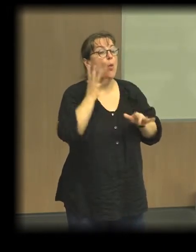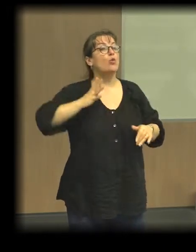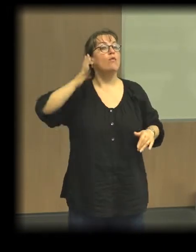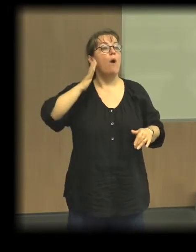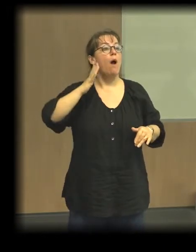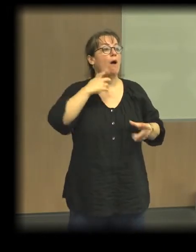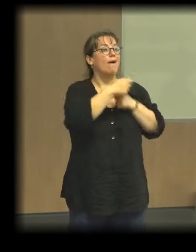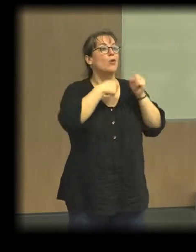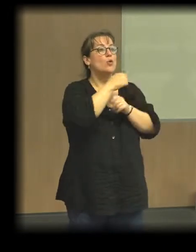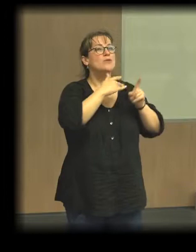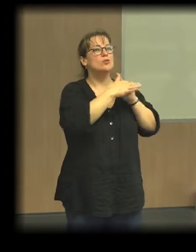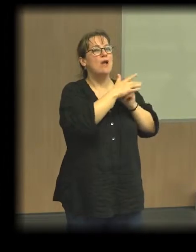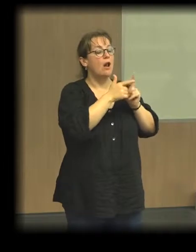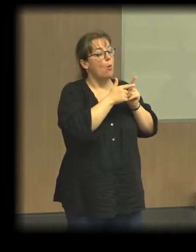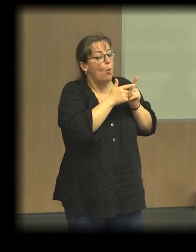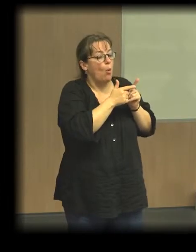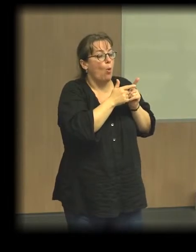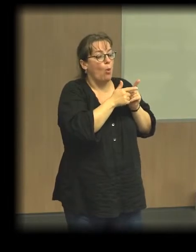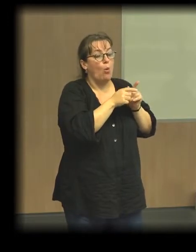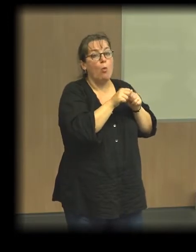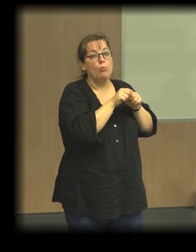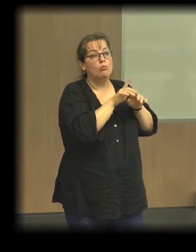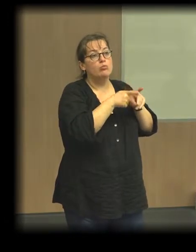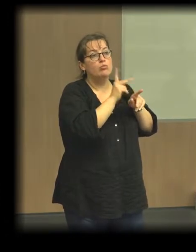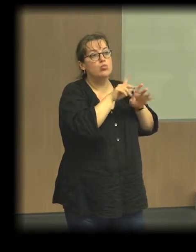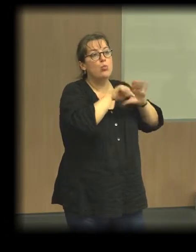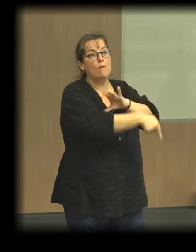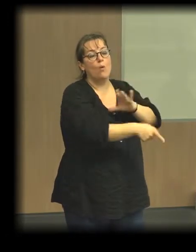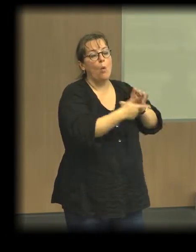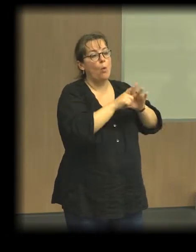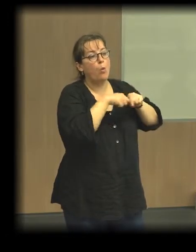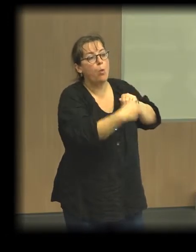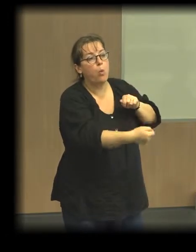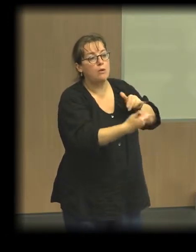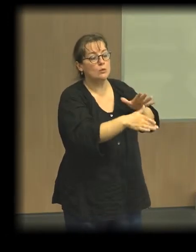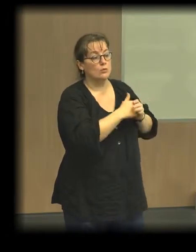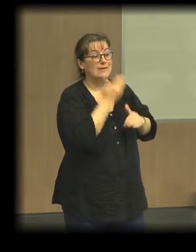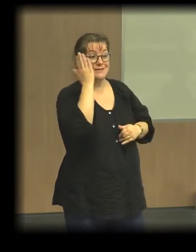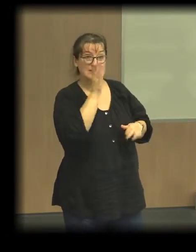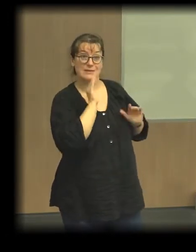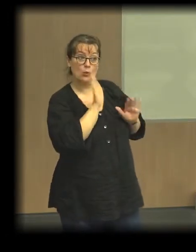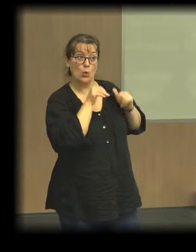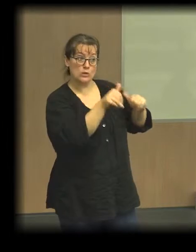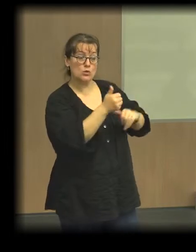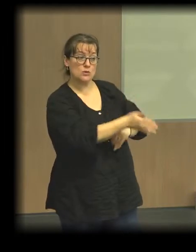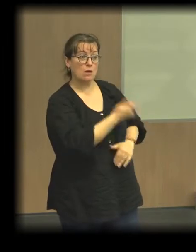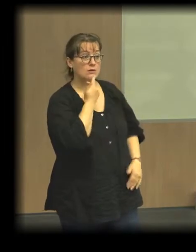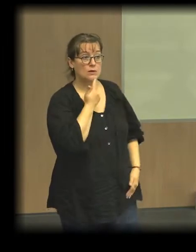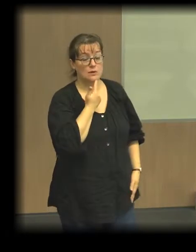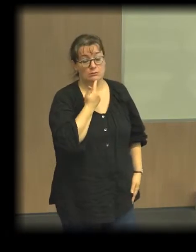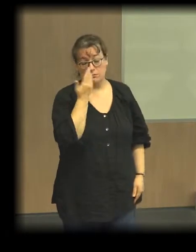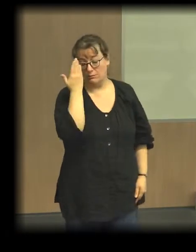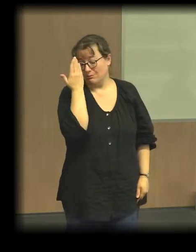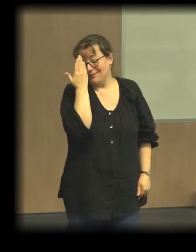'économie sociale. Si on est dans ce scénario-là, on voit bien qu'on va continuer à avoir une séparation